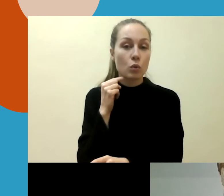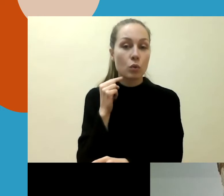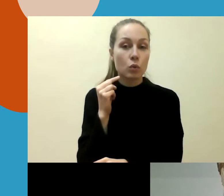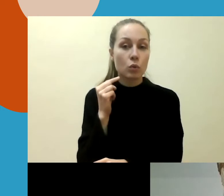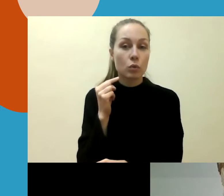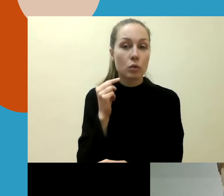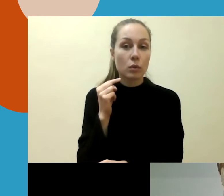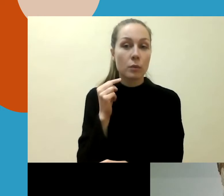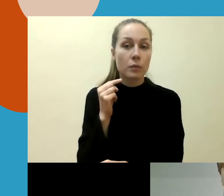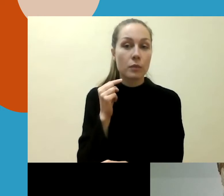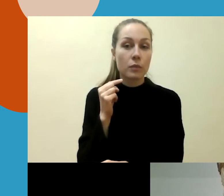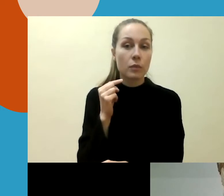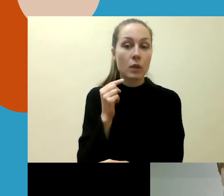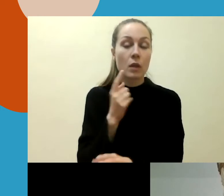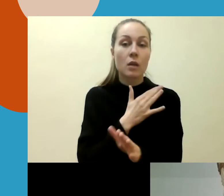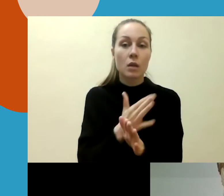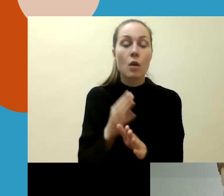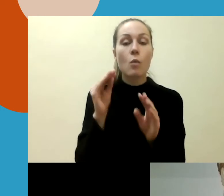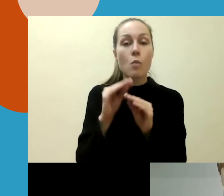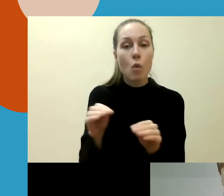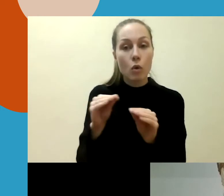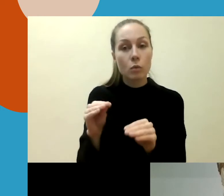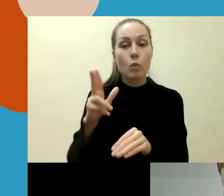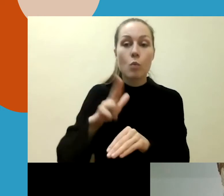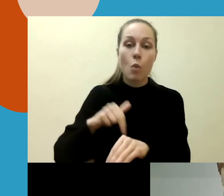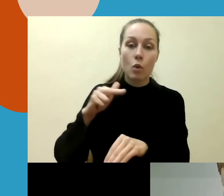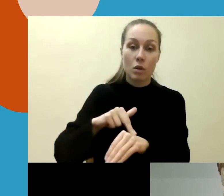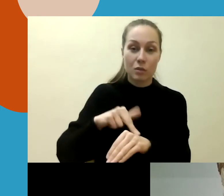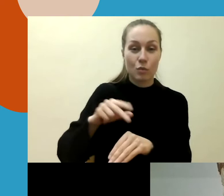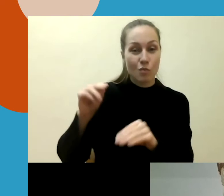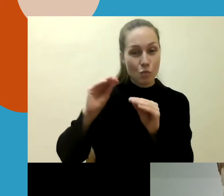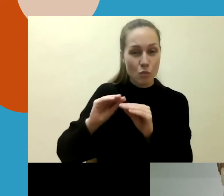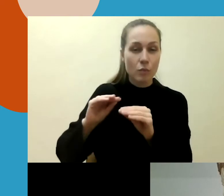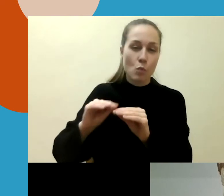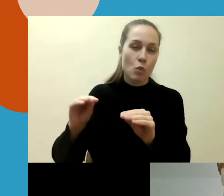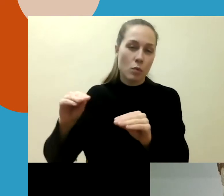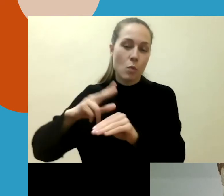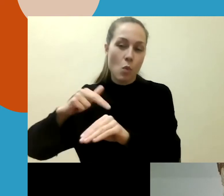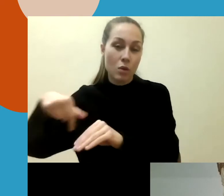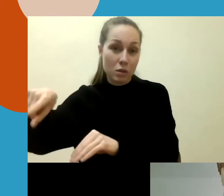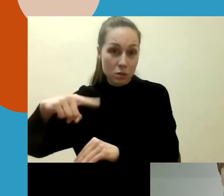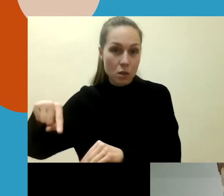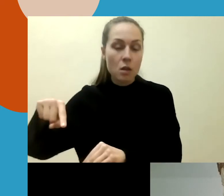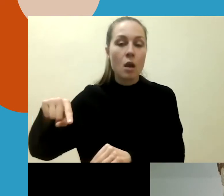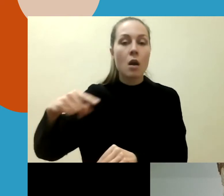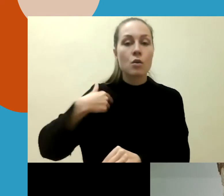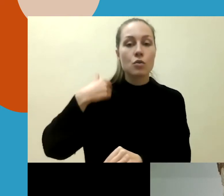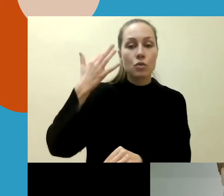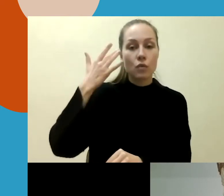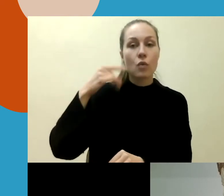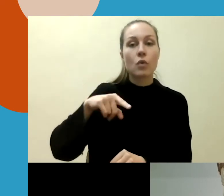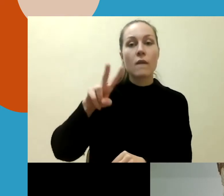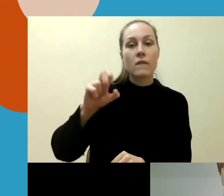daug pastrojame tų vyko mokymų, policijos pareigūnų mokymų. Aš manau, kad apie tai daugiau galės papasakyti gerbiamas Vilius